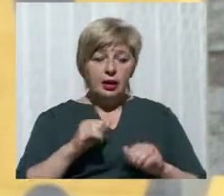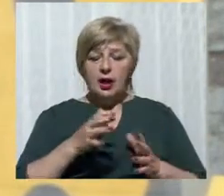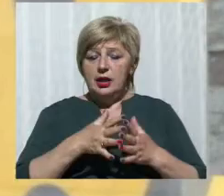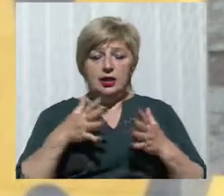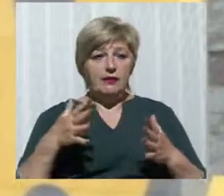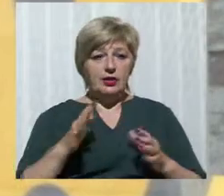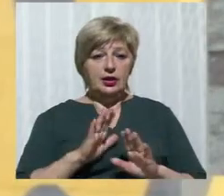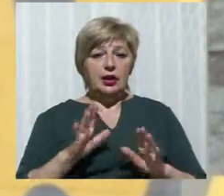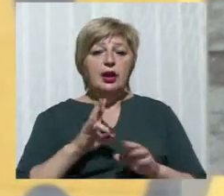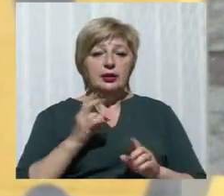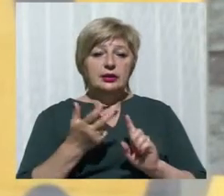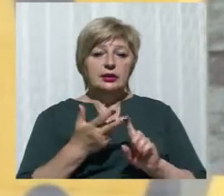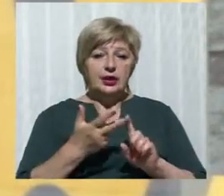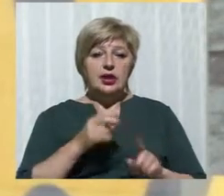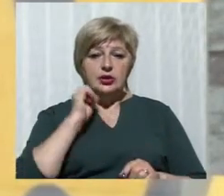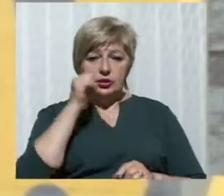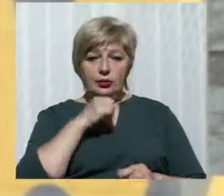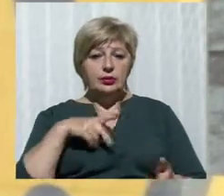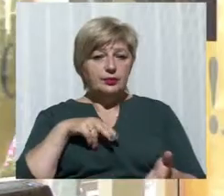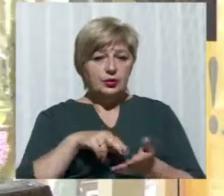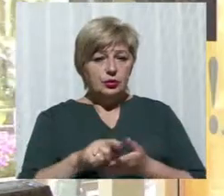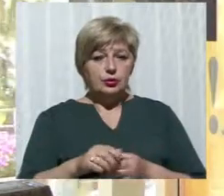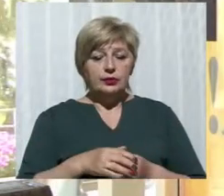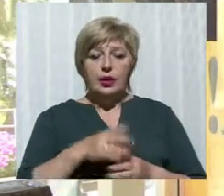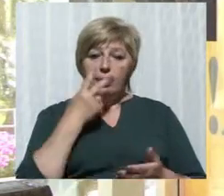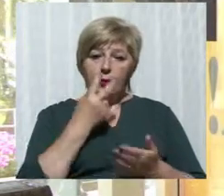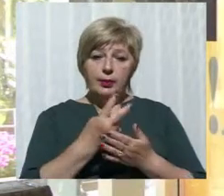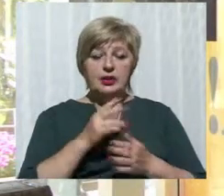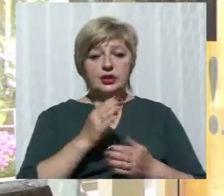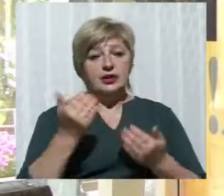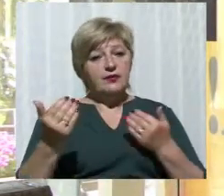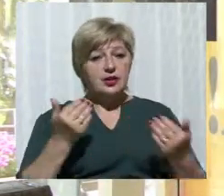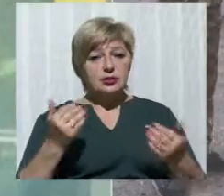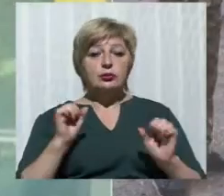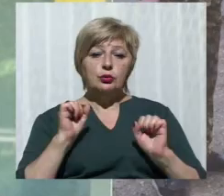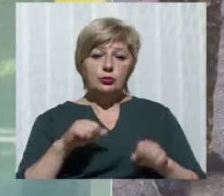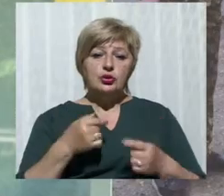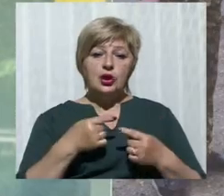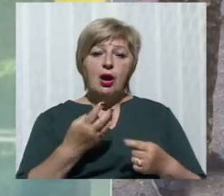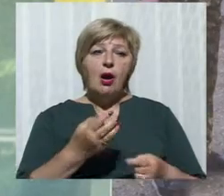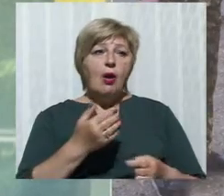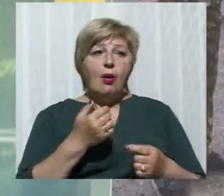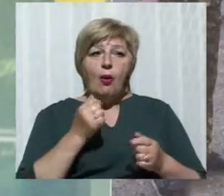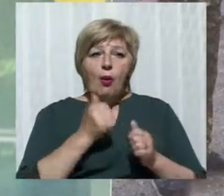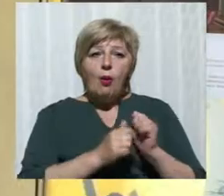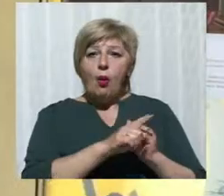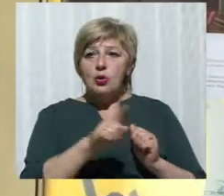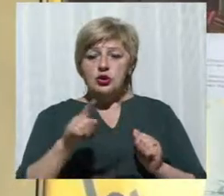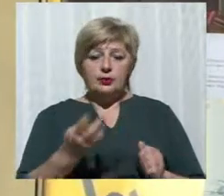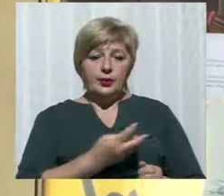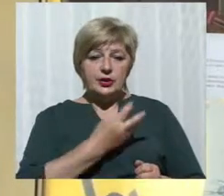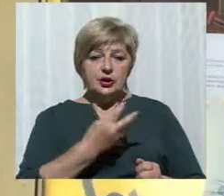пішов». «Уже, слава Богу, третій рік». Побачити виставку може кожен бажаючий у холі обласної державної